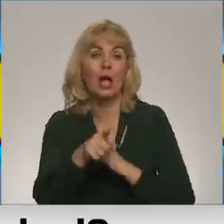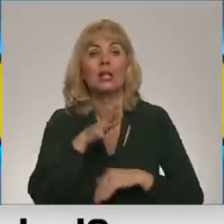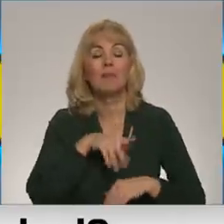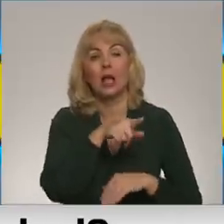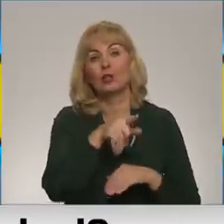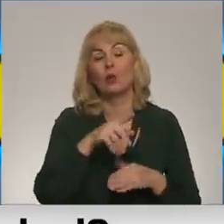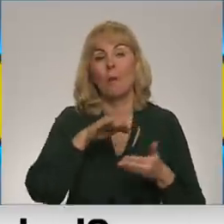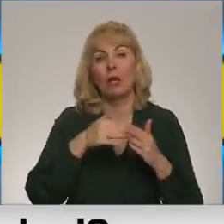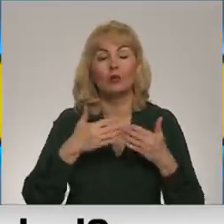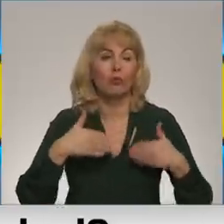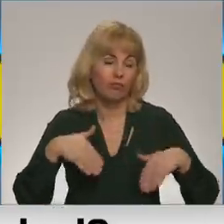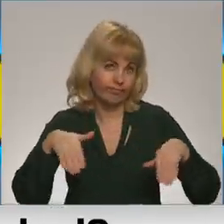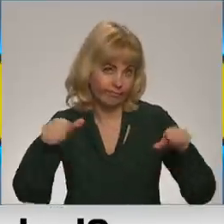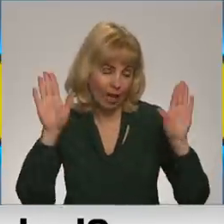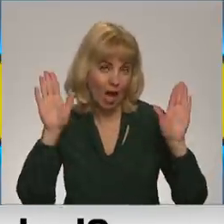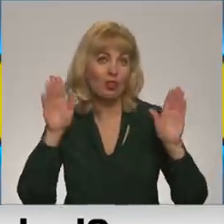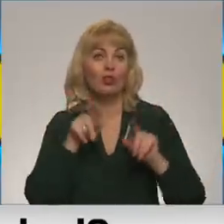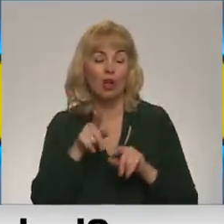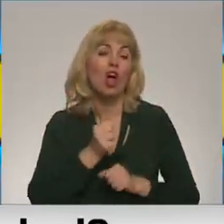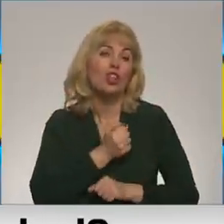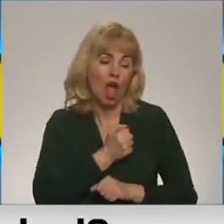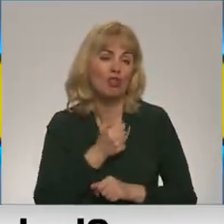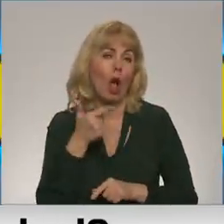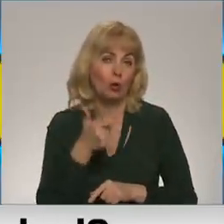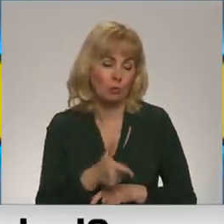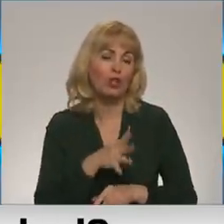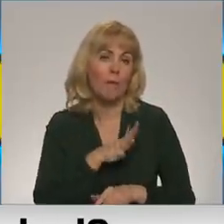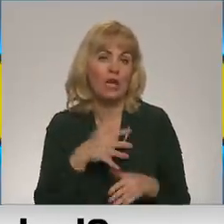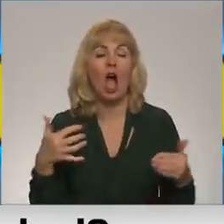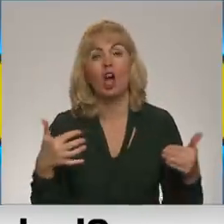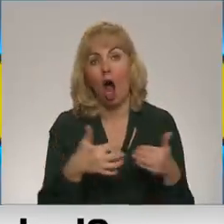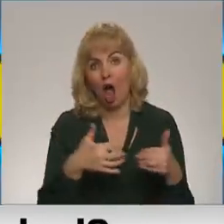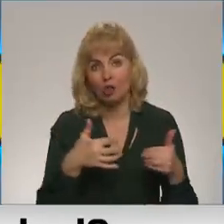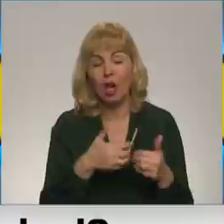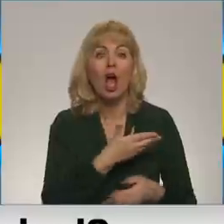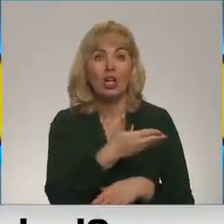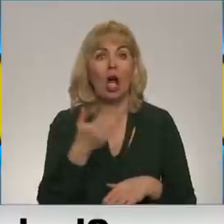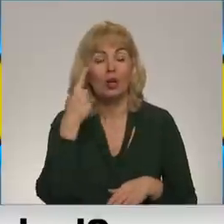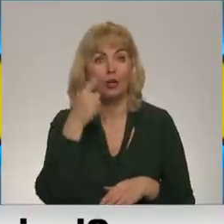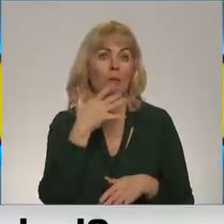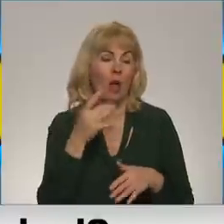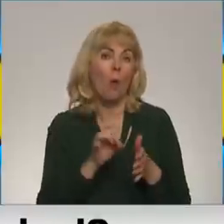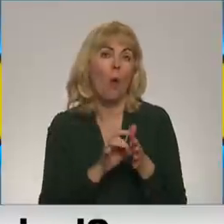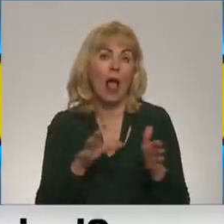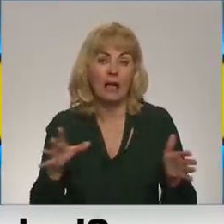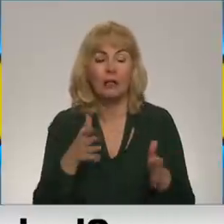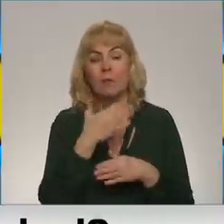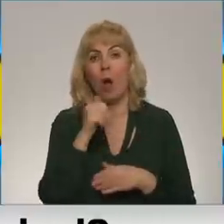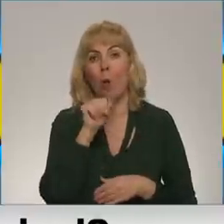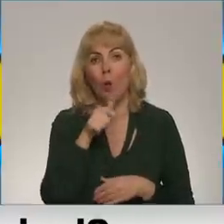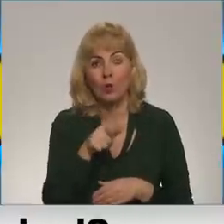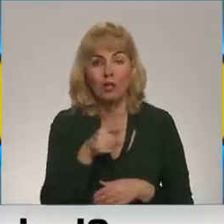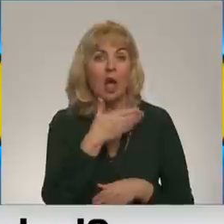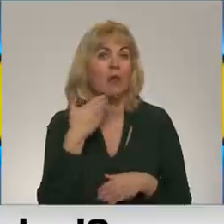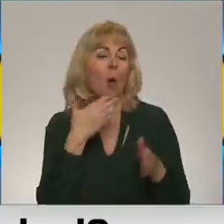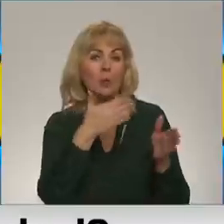pilsētu aizstāvjus. Brutāls, nežēlīgs karš, kurā nav elektrība, nav ūdens, nav